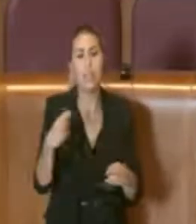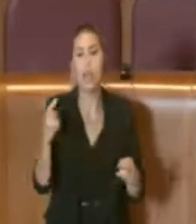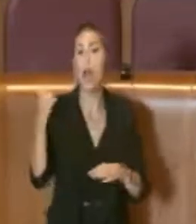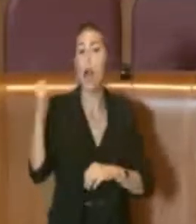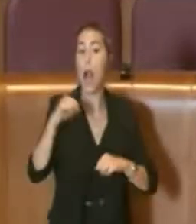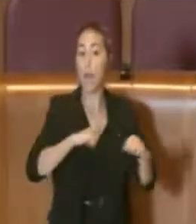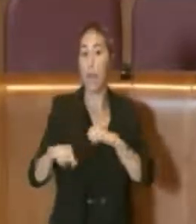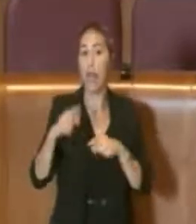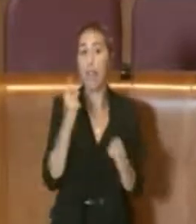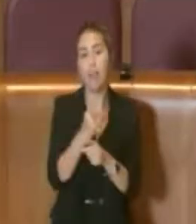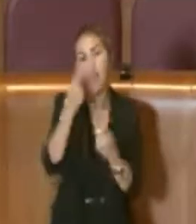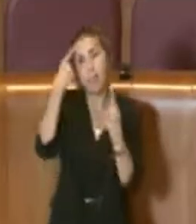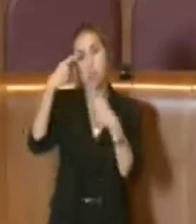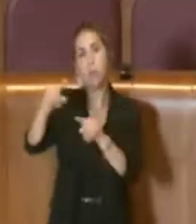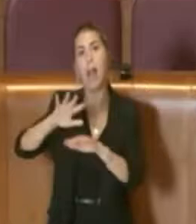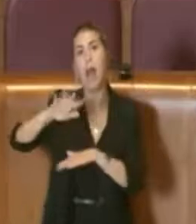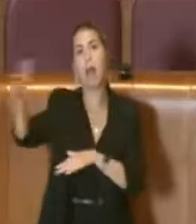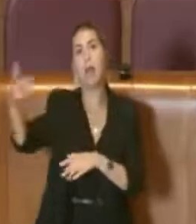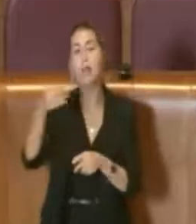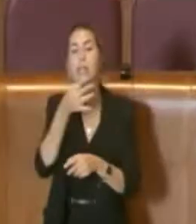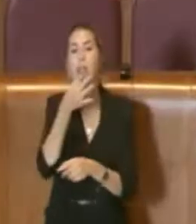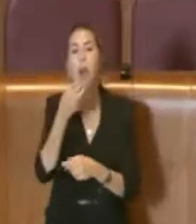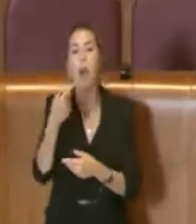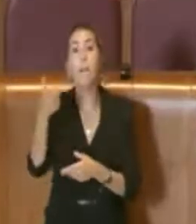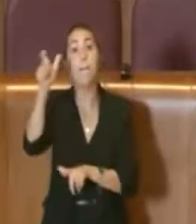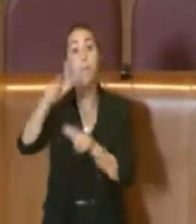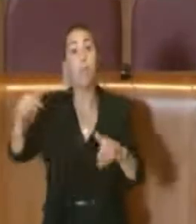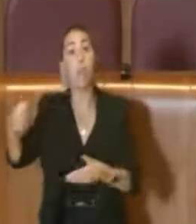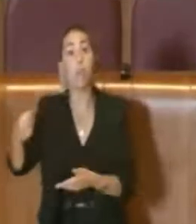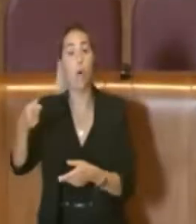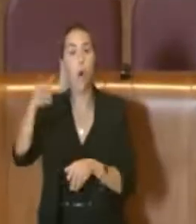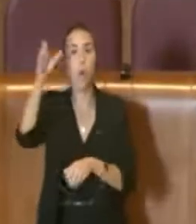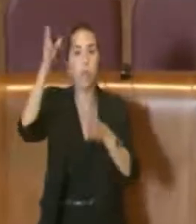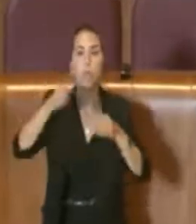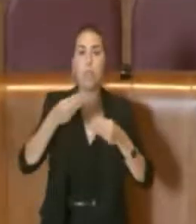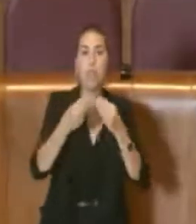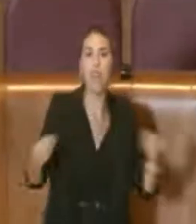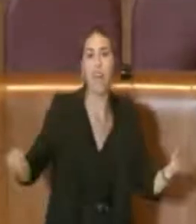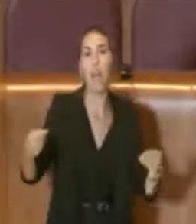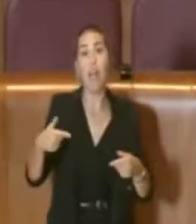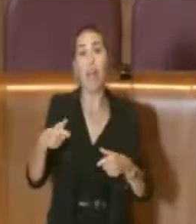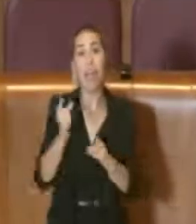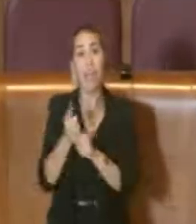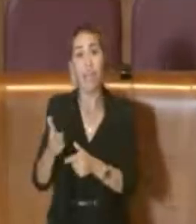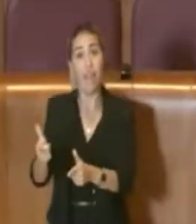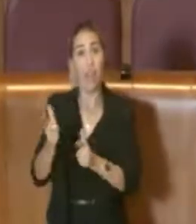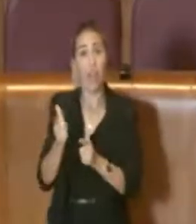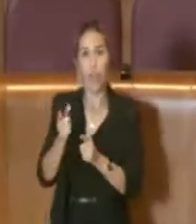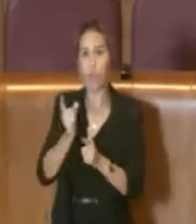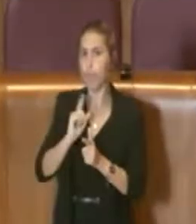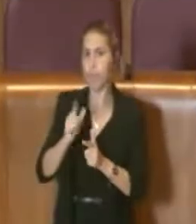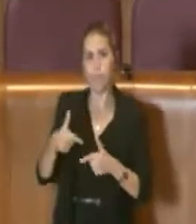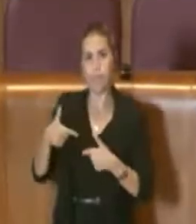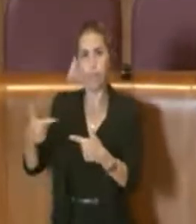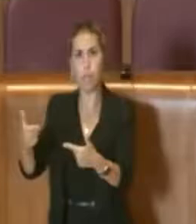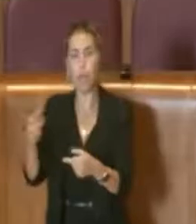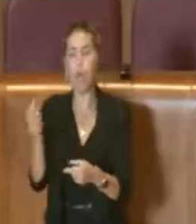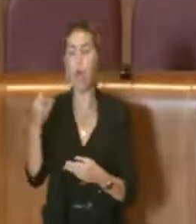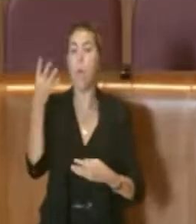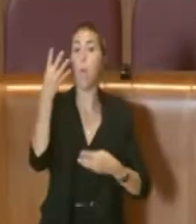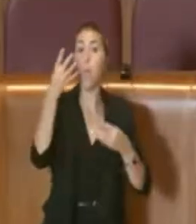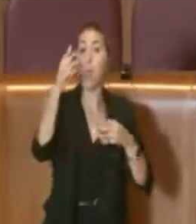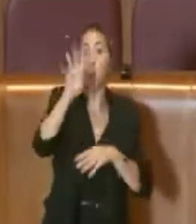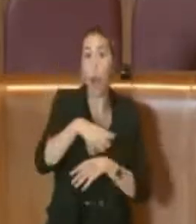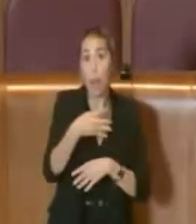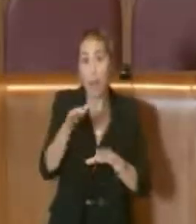corrispondere a terzi, quindi ai propri fornitori, e che evidentemente non ha corrisposto, o perché non ha ben programmato, o